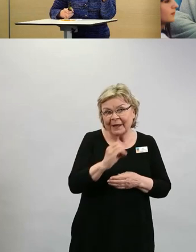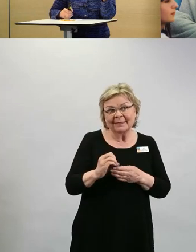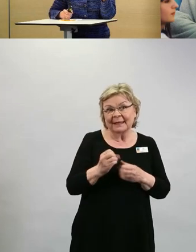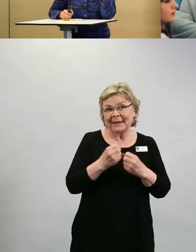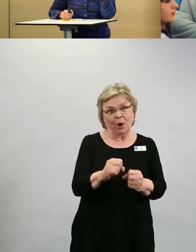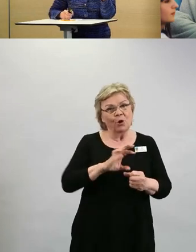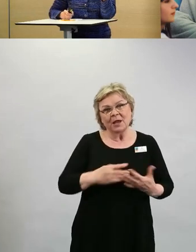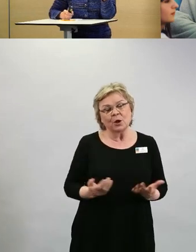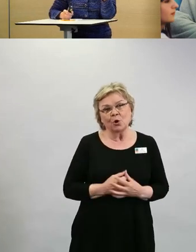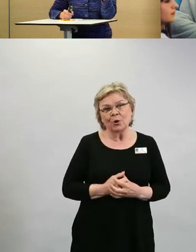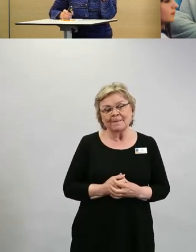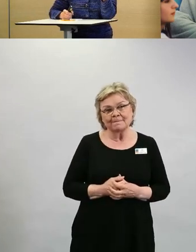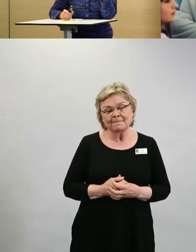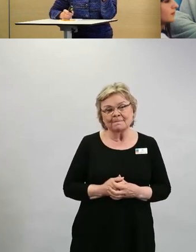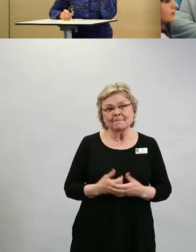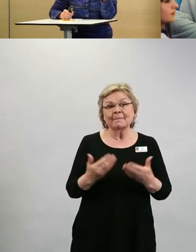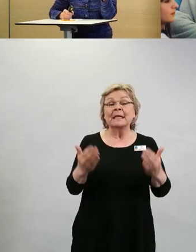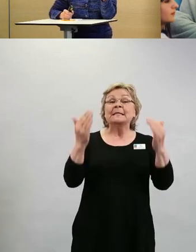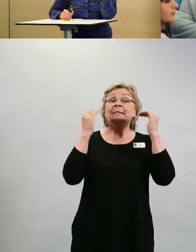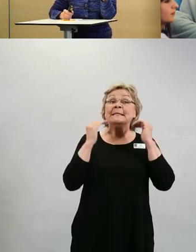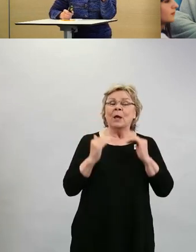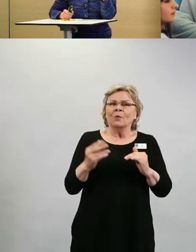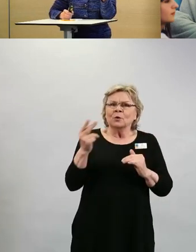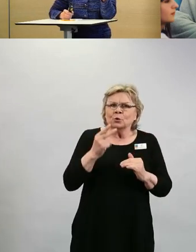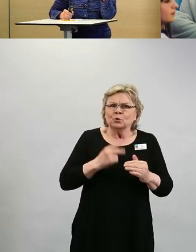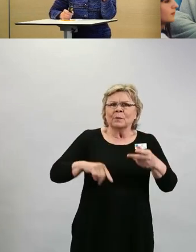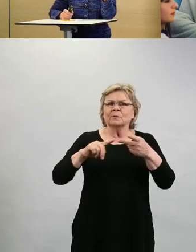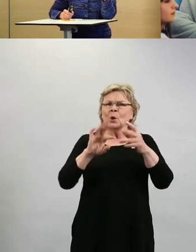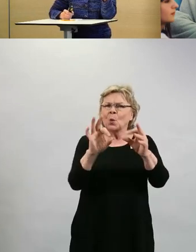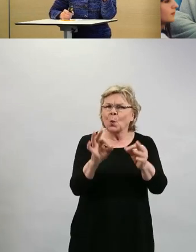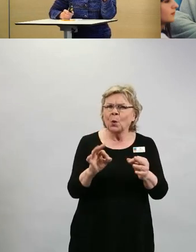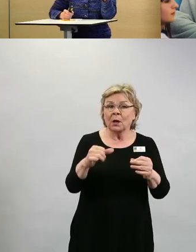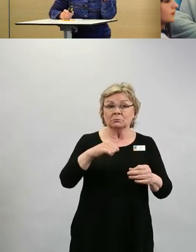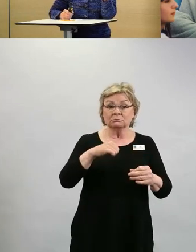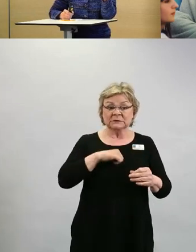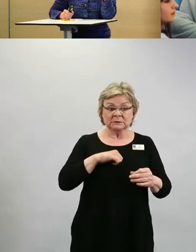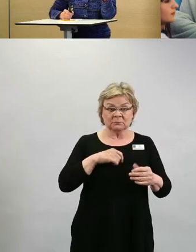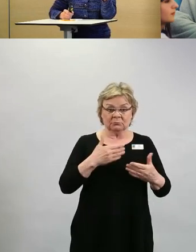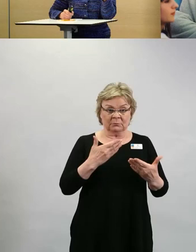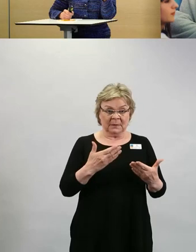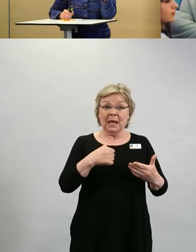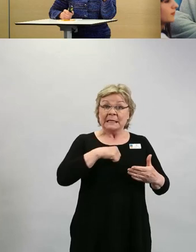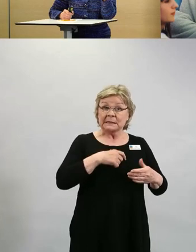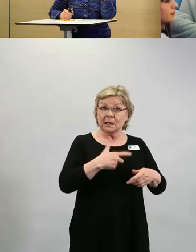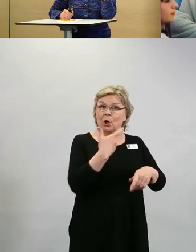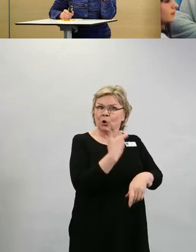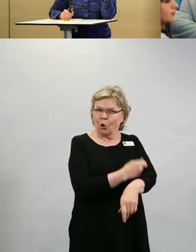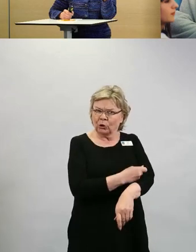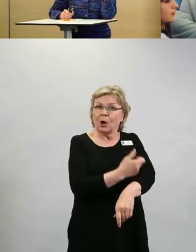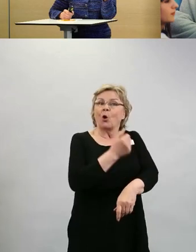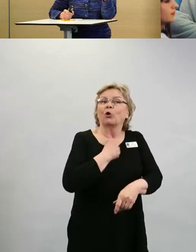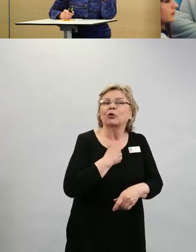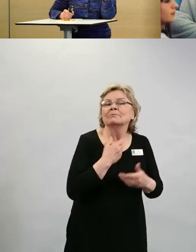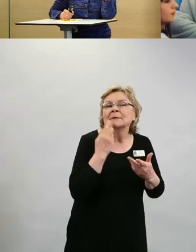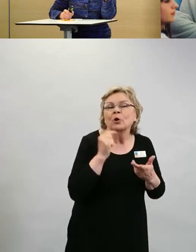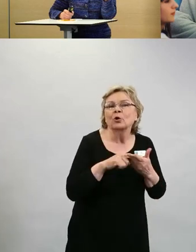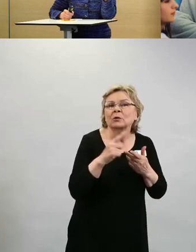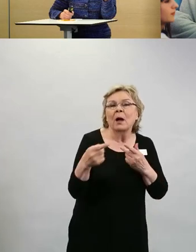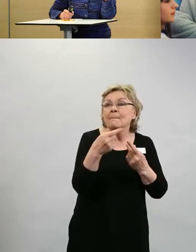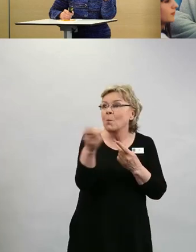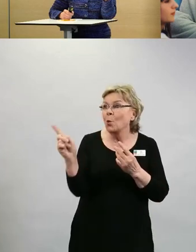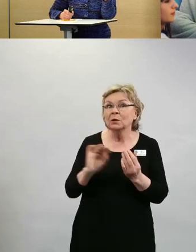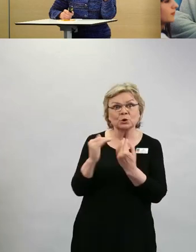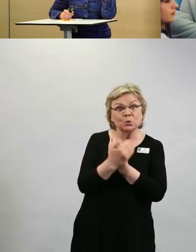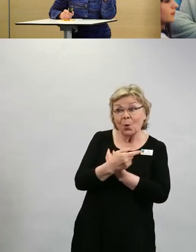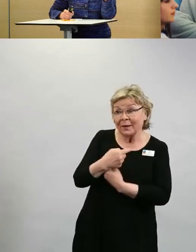Sitten kysyttiin sitä, että miten suojaan muita ottamalla koronarokotteen. Tähän sitoutuu myös se kysymys, että